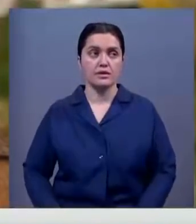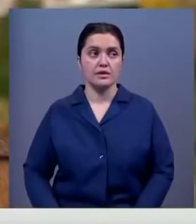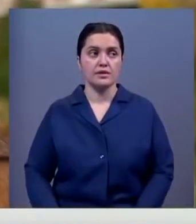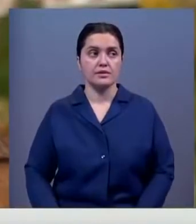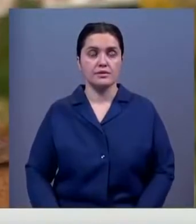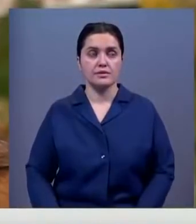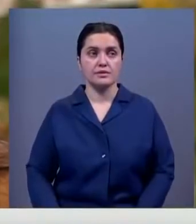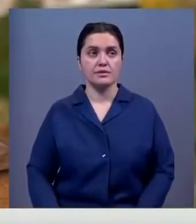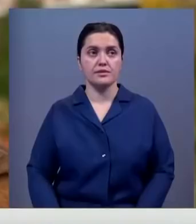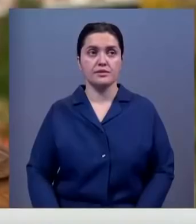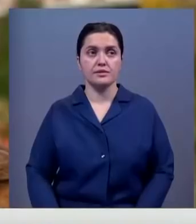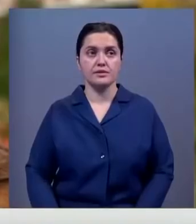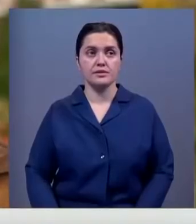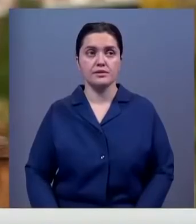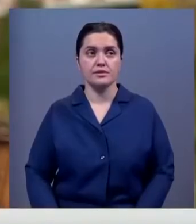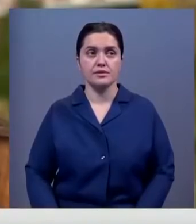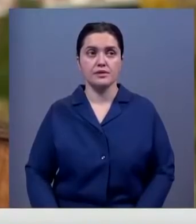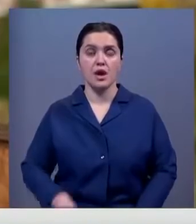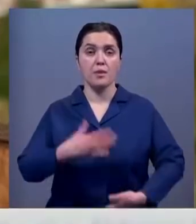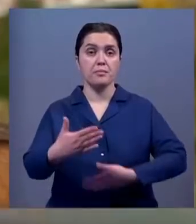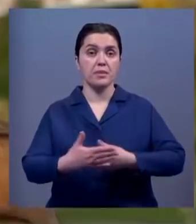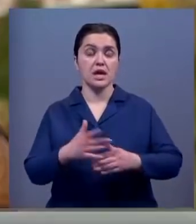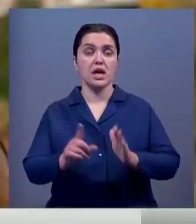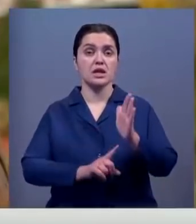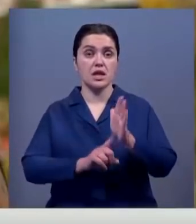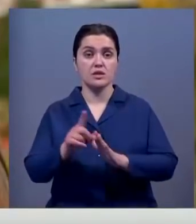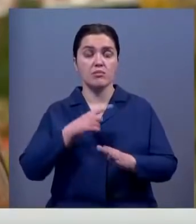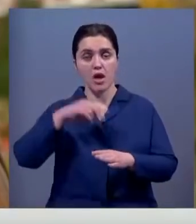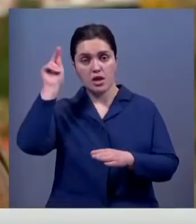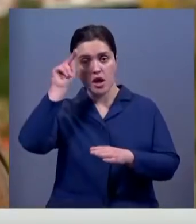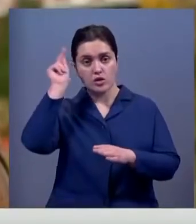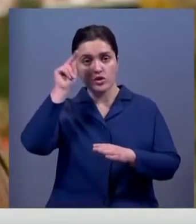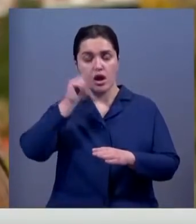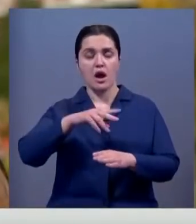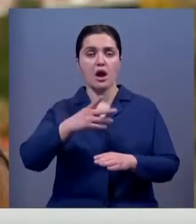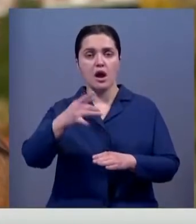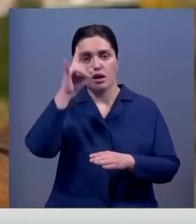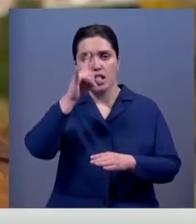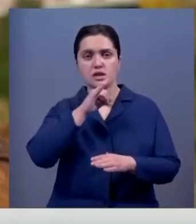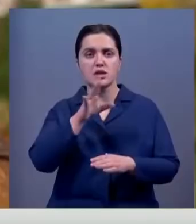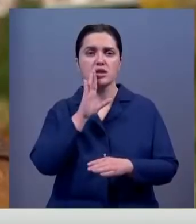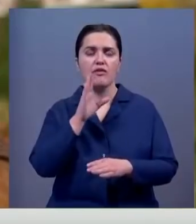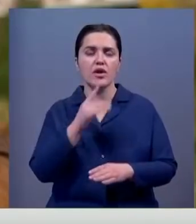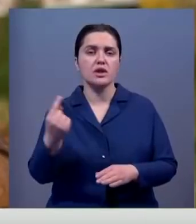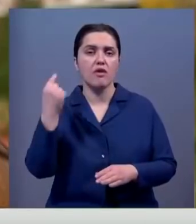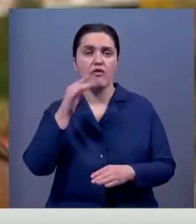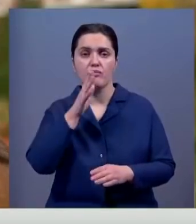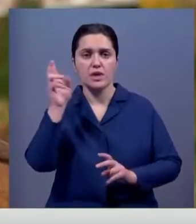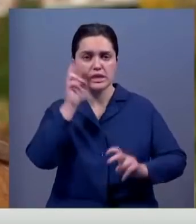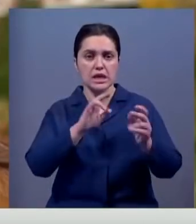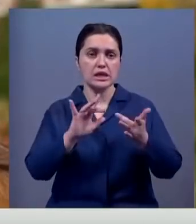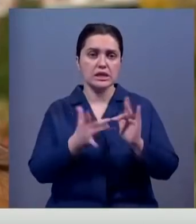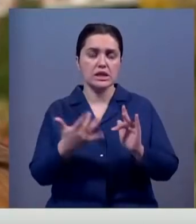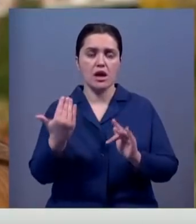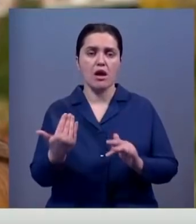Асламбаслана, интернет-тенкордом. Перед началом съемок я начала изучать образы казахских девушек того времени. Искала в интернете об их